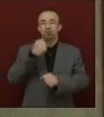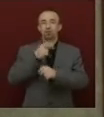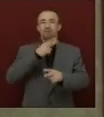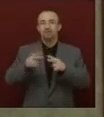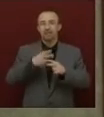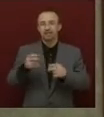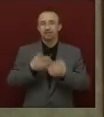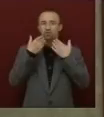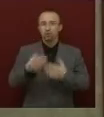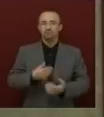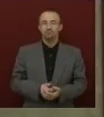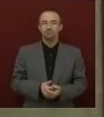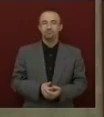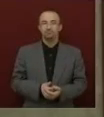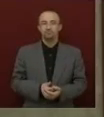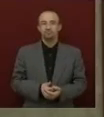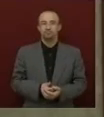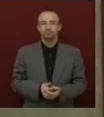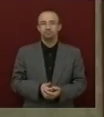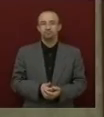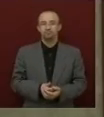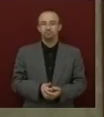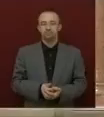tisztába tenni. Köszönöm. Köszönöm. Köszönöm.